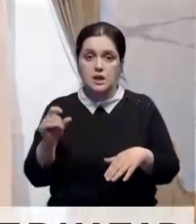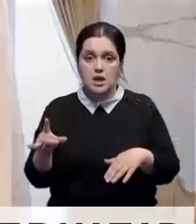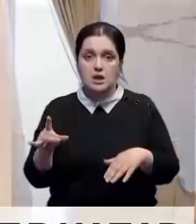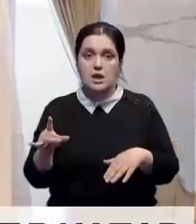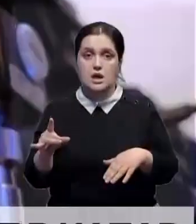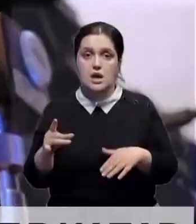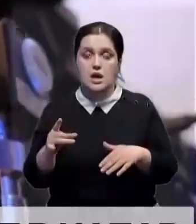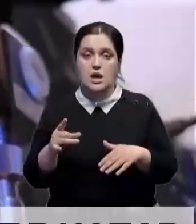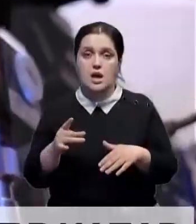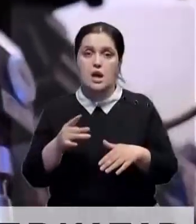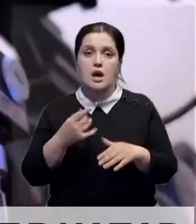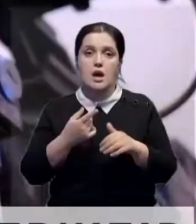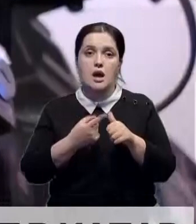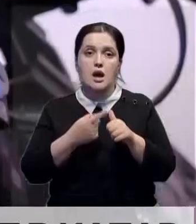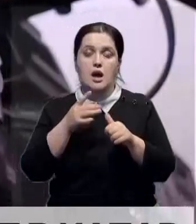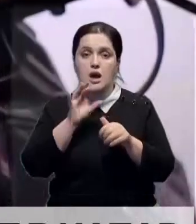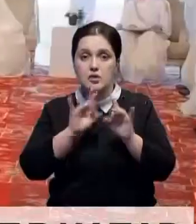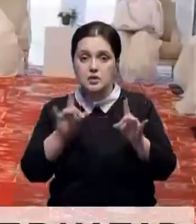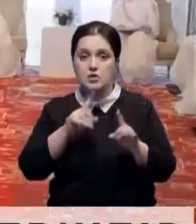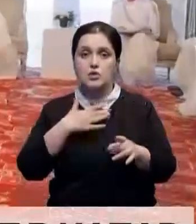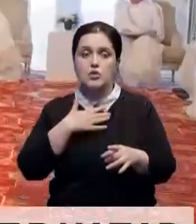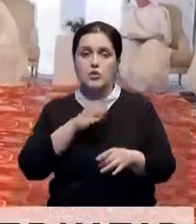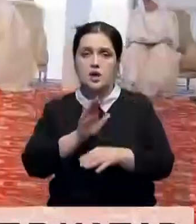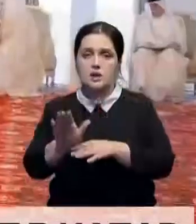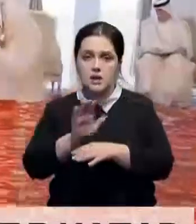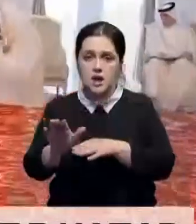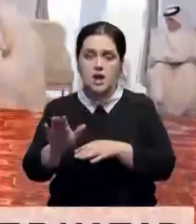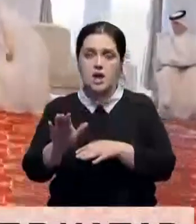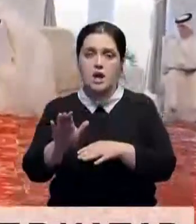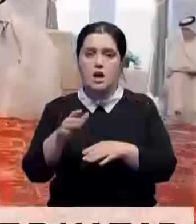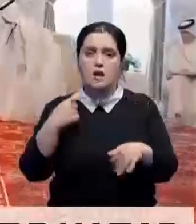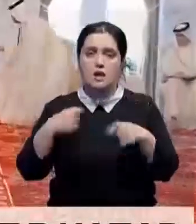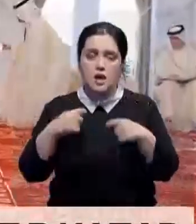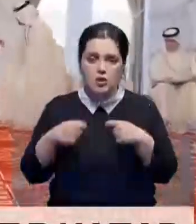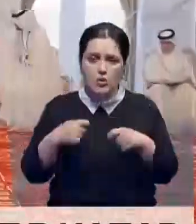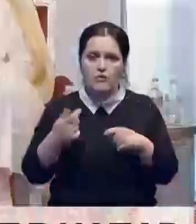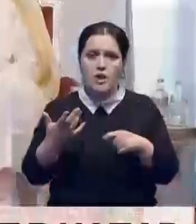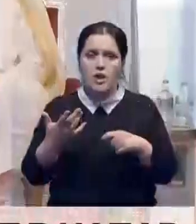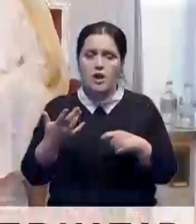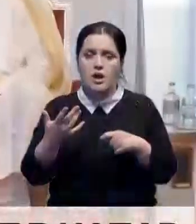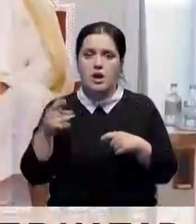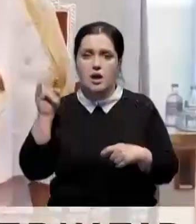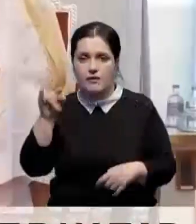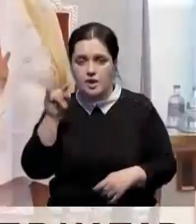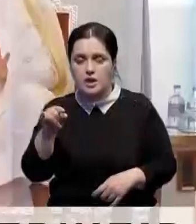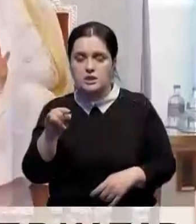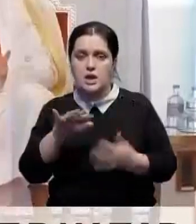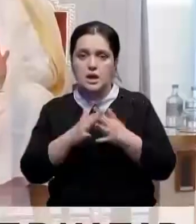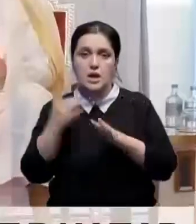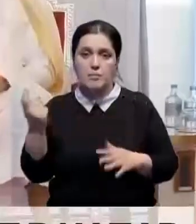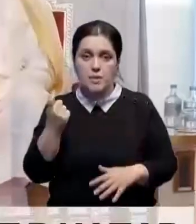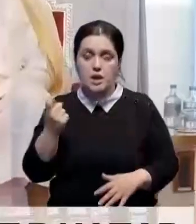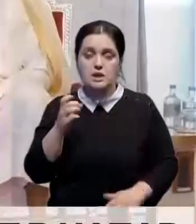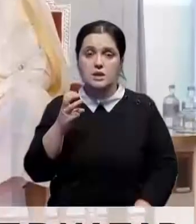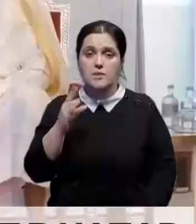Мухаммедом бин Абдурахманом Альтани. Стороны обсудили укрепление сотрудничества в торговле, гражданской авиации и агропромышленном комплексе. По словам